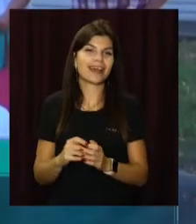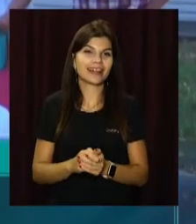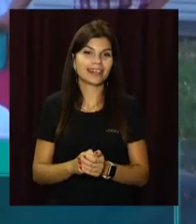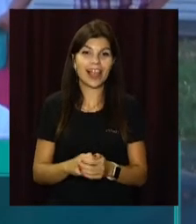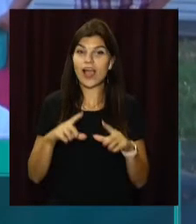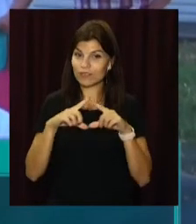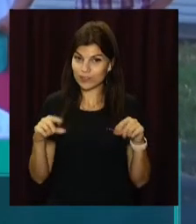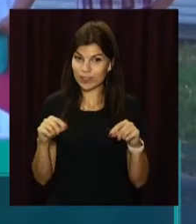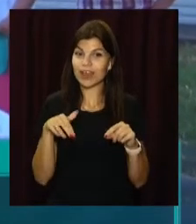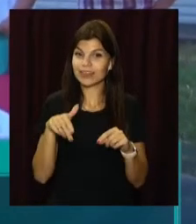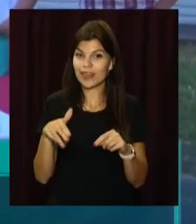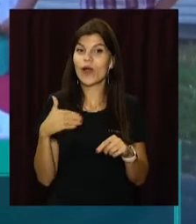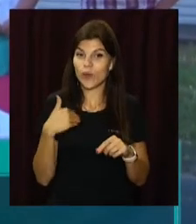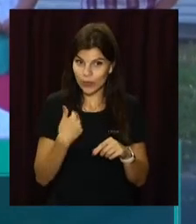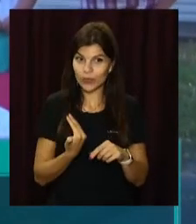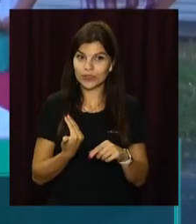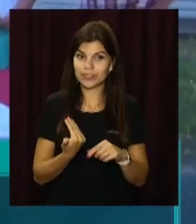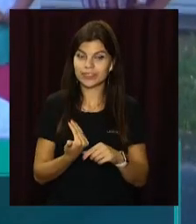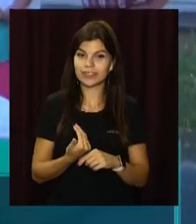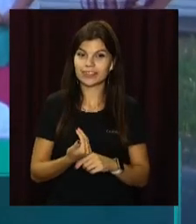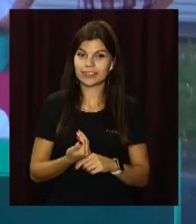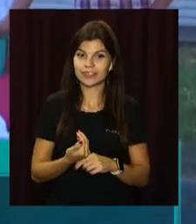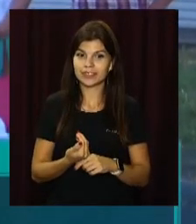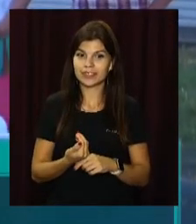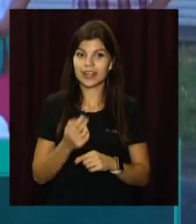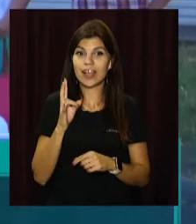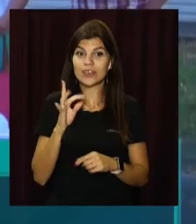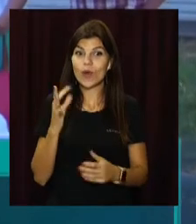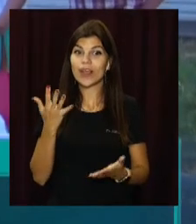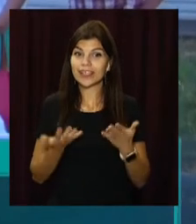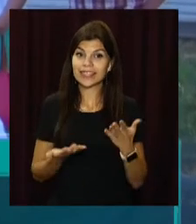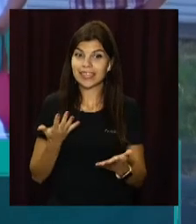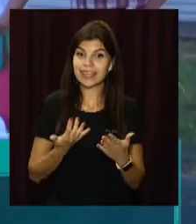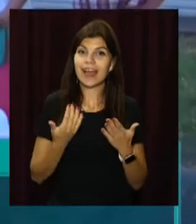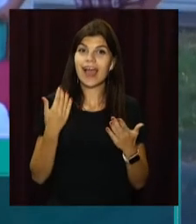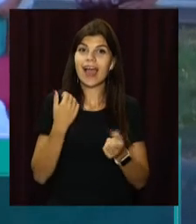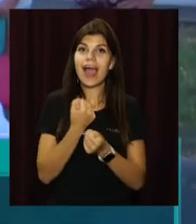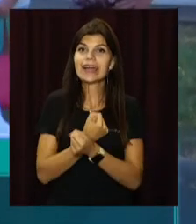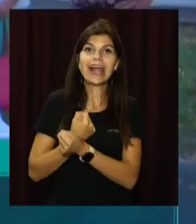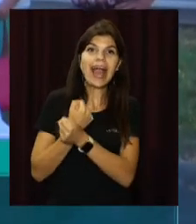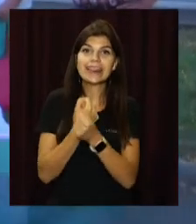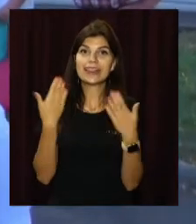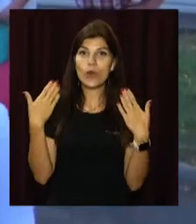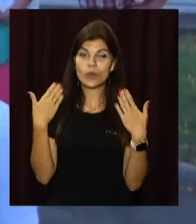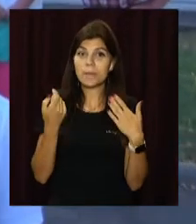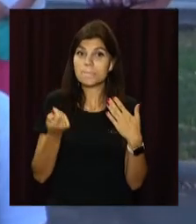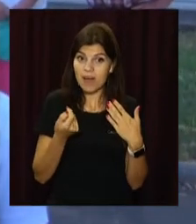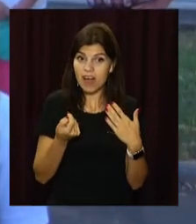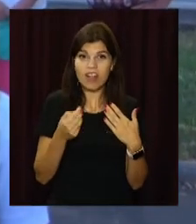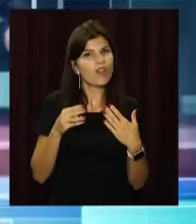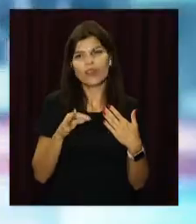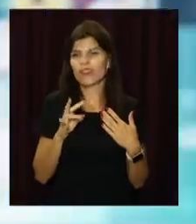школу йти хочеться, але якщо каникулів мало, то не.